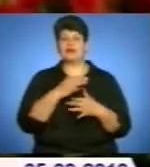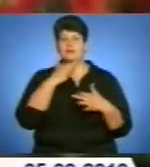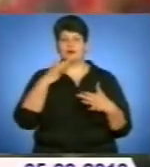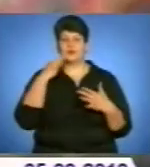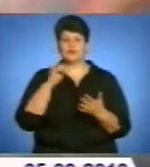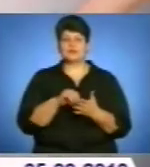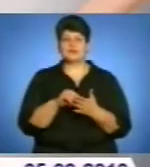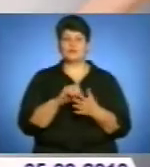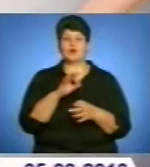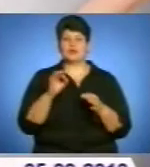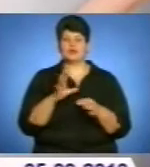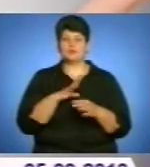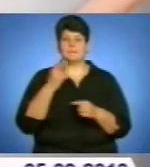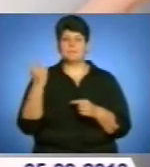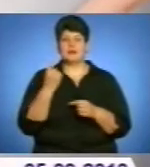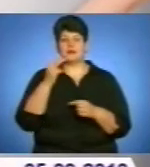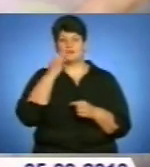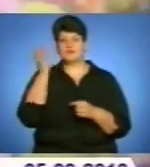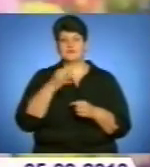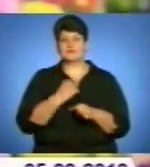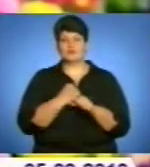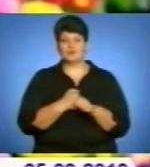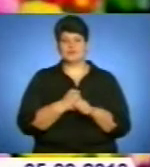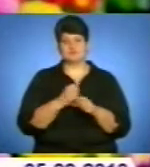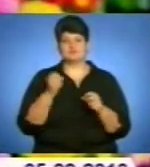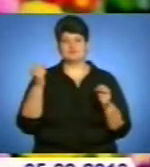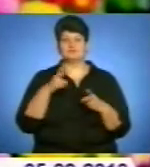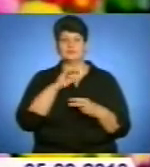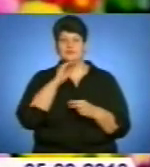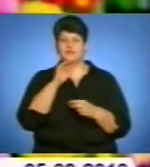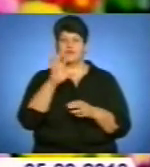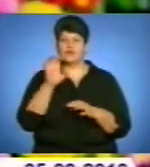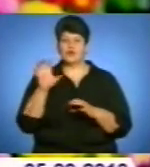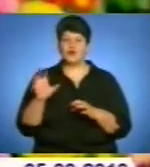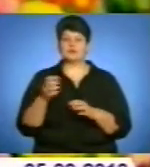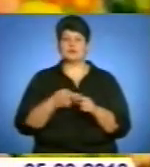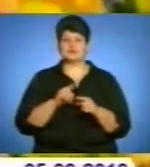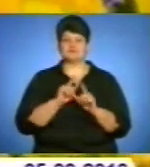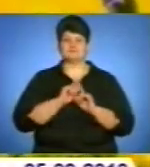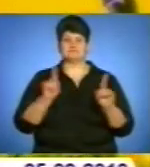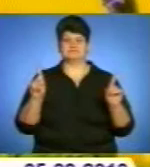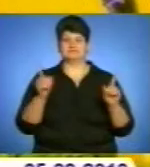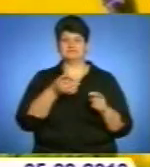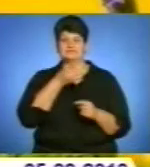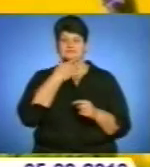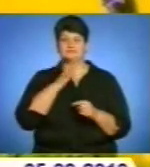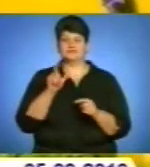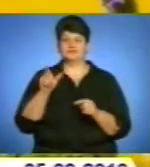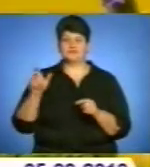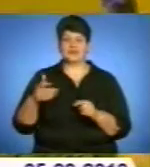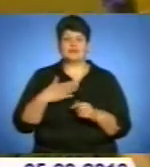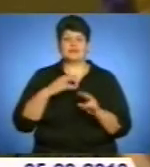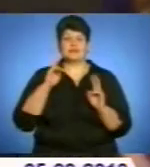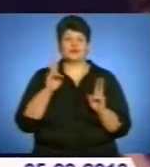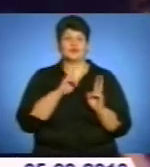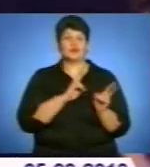зйомки були першим досвідом роботи з професійним фотографом. Результат приємно вразив і модели, і відвідувачів. Не знаючи хто є хто,